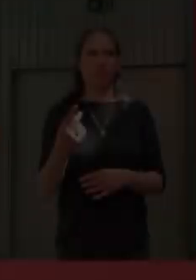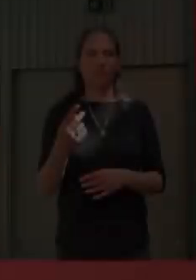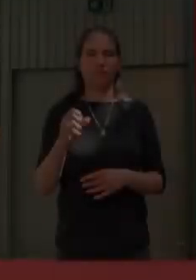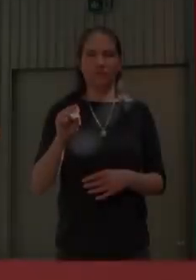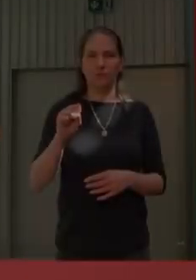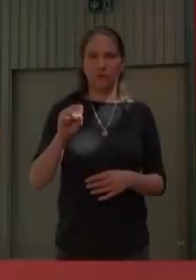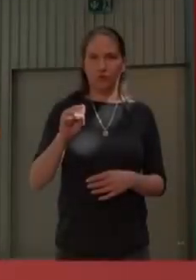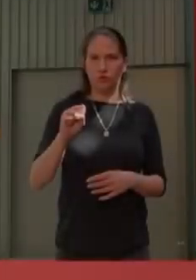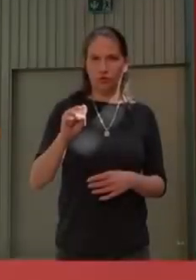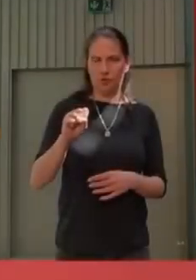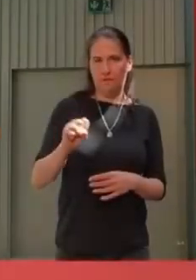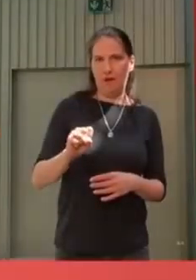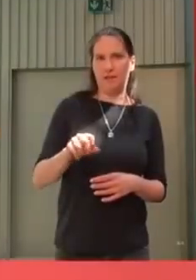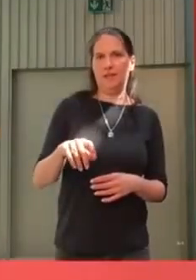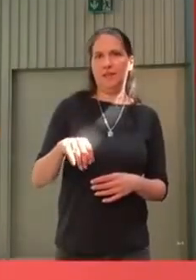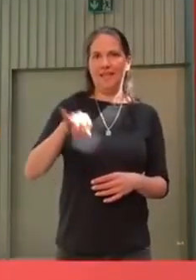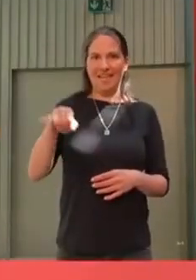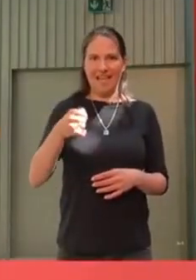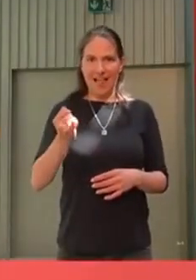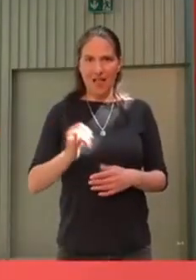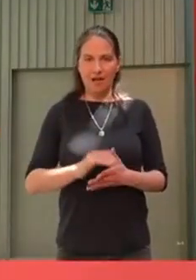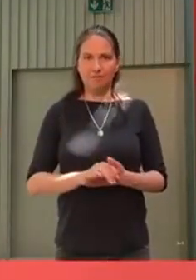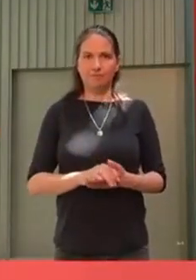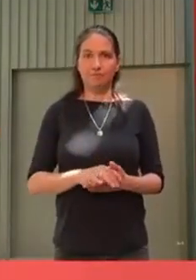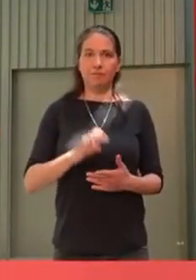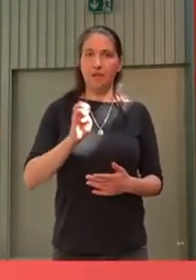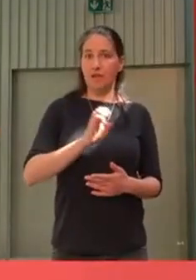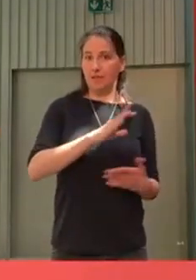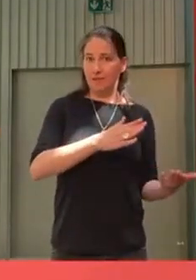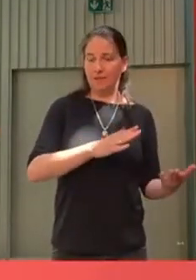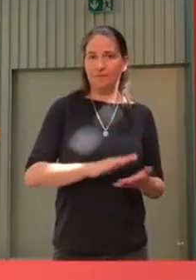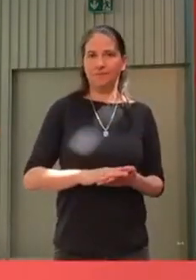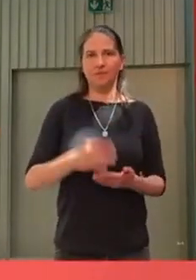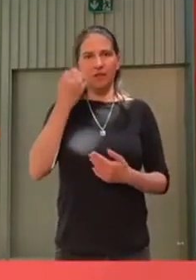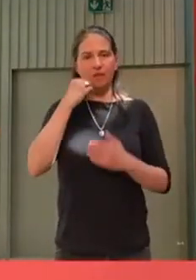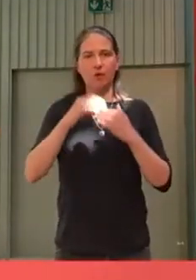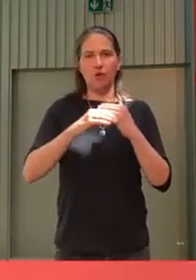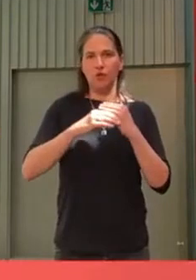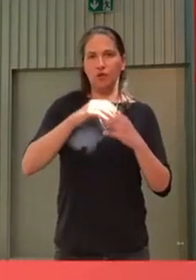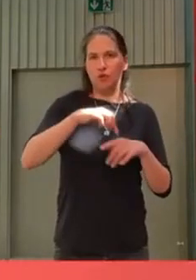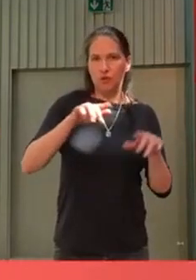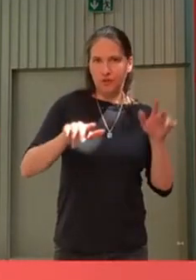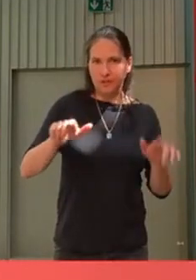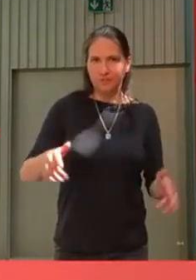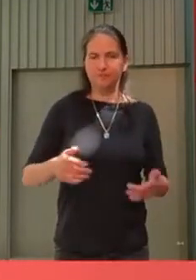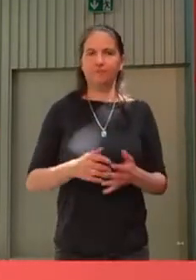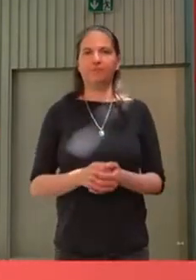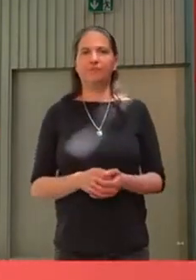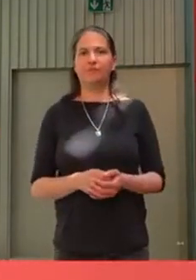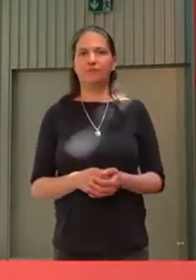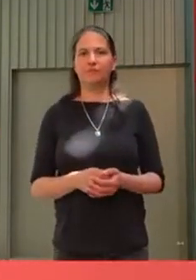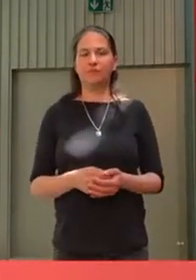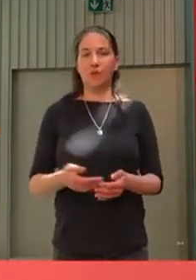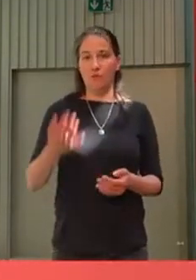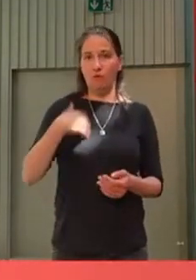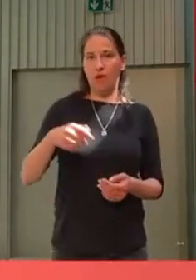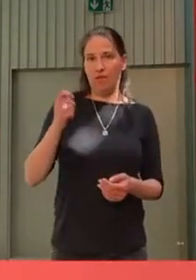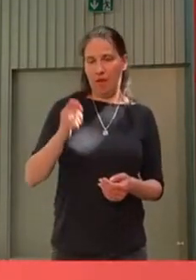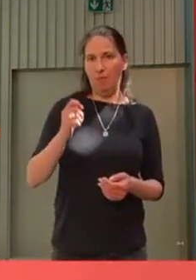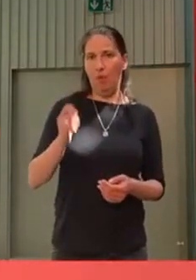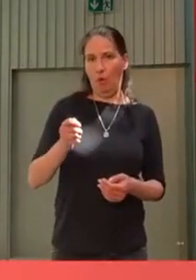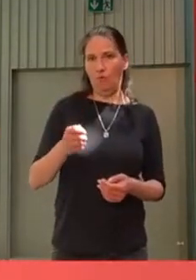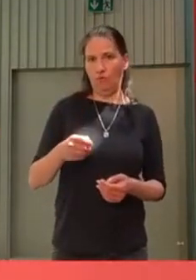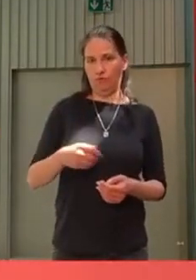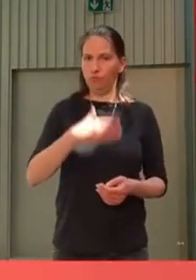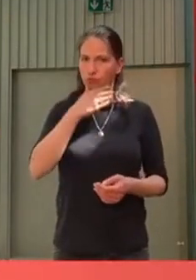Stefan Jeki-Elka. Elisabeth, bitte. Liebe Genossinnen und Genossen, ich komme aus Tempelhof Schöneberg.